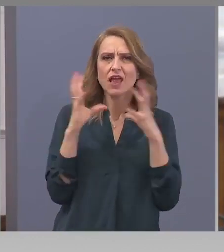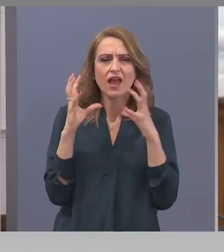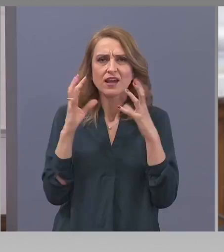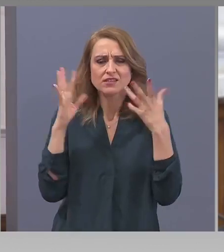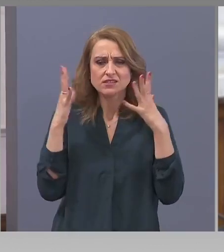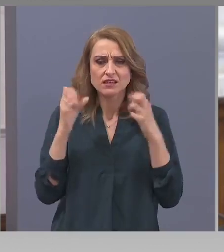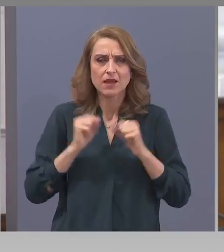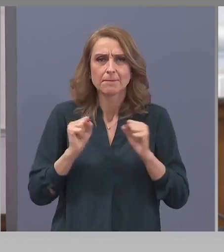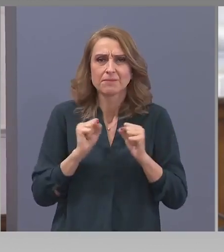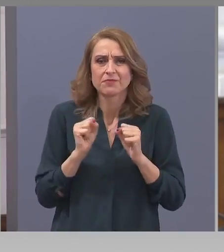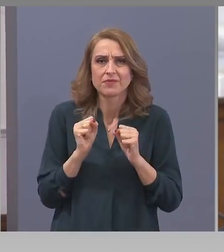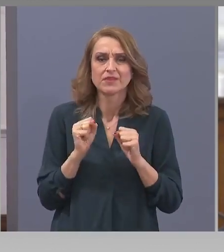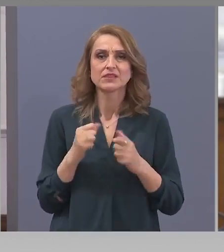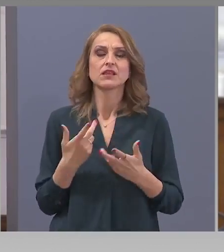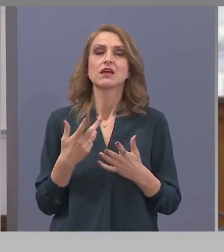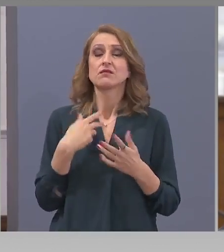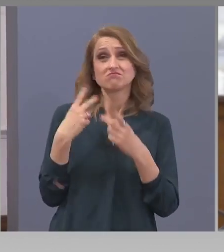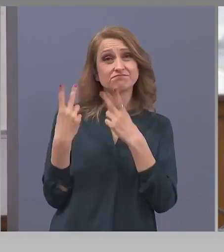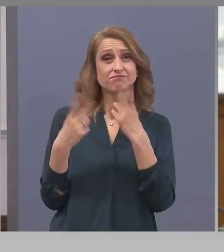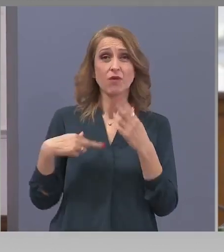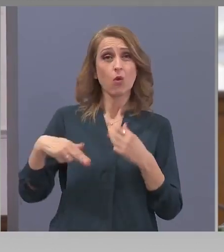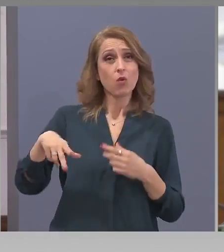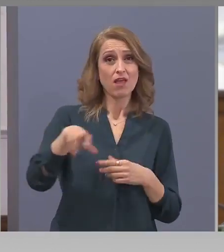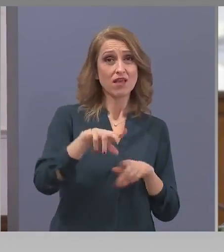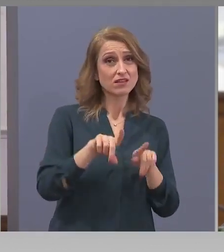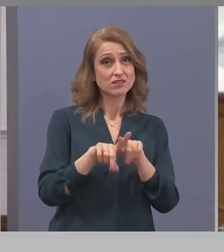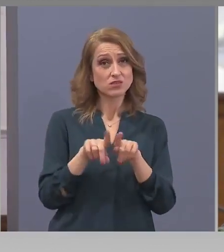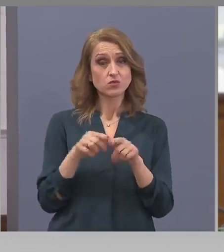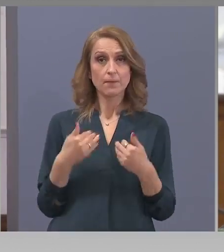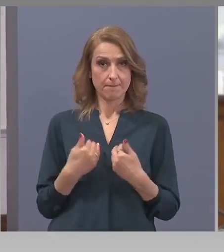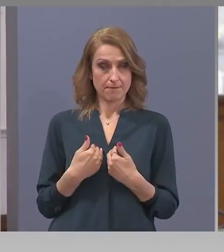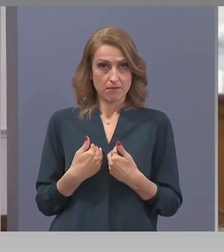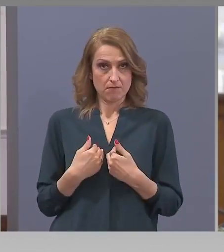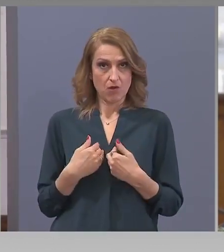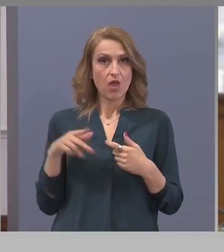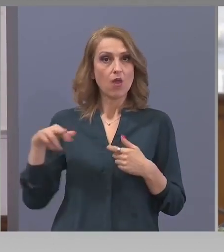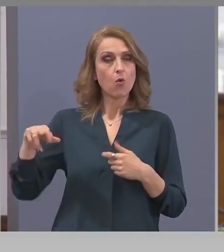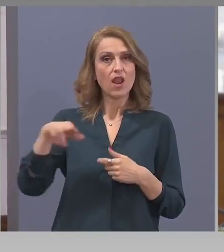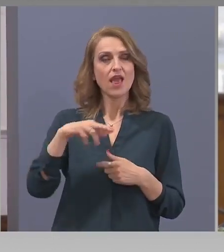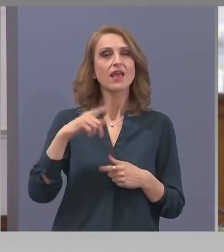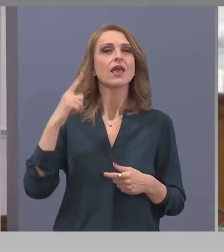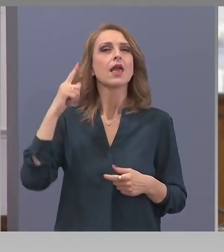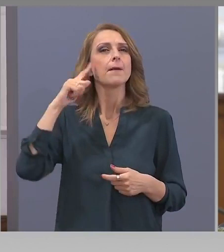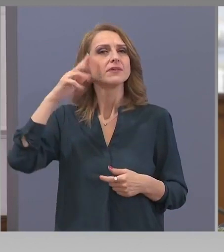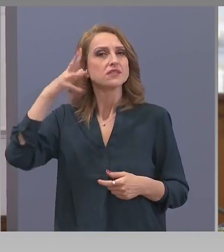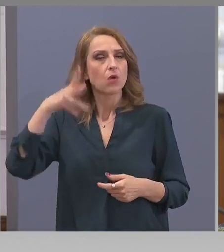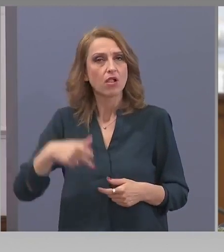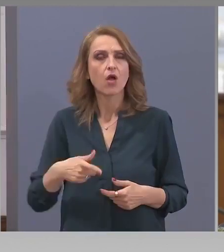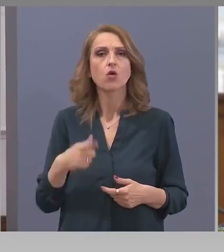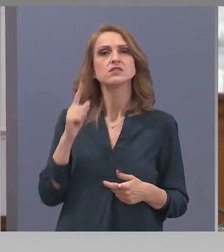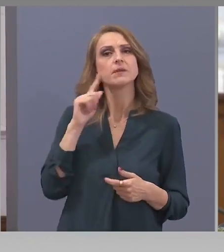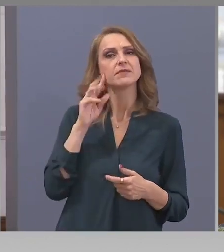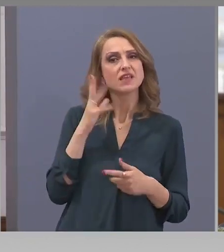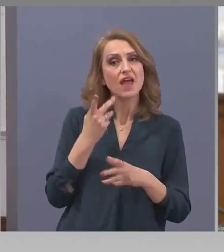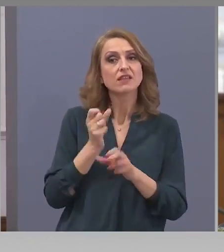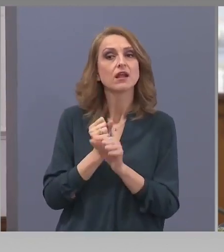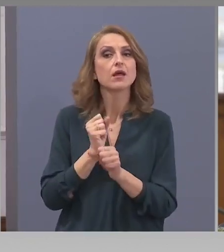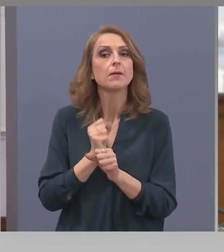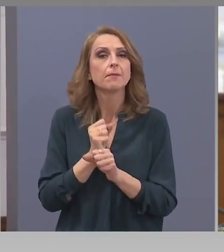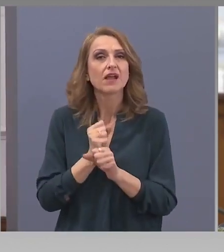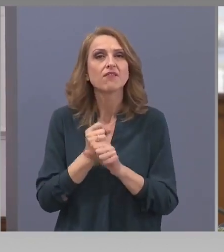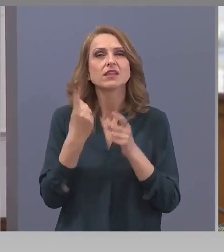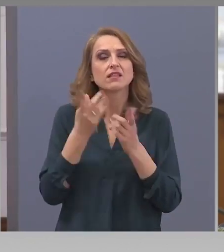отбелязват и колегите. В момента, мои колеги, психиатри и психолози, ще разработват един